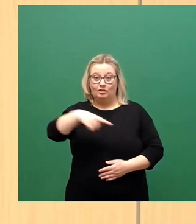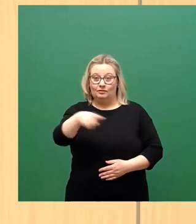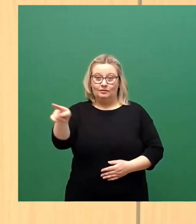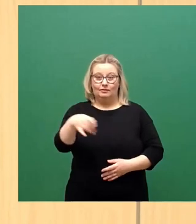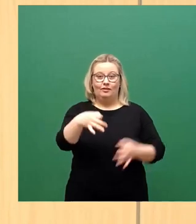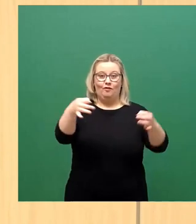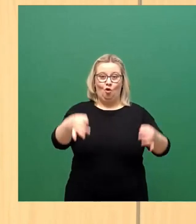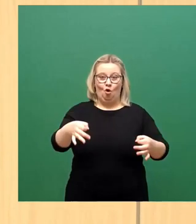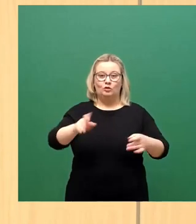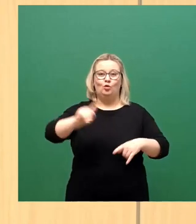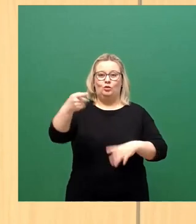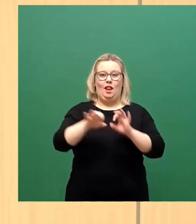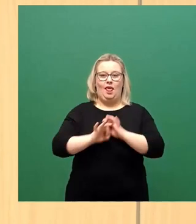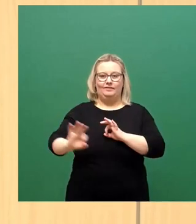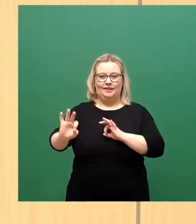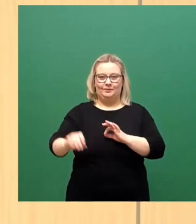am Stream.